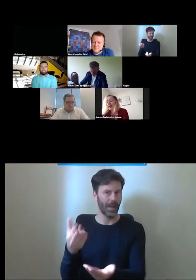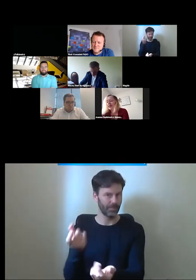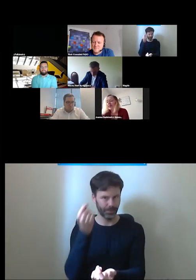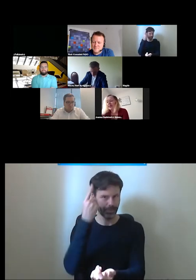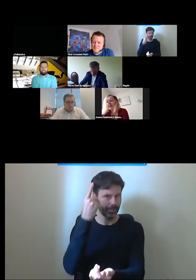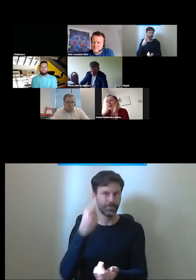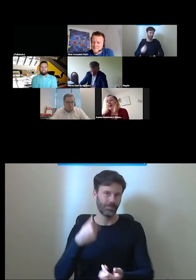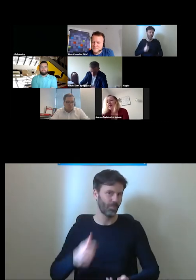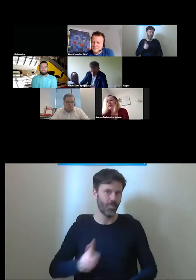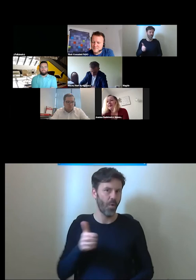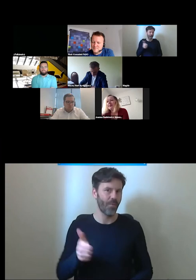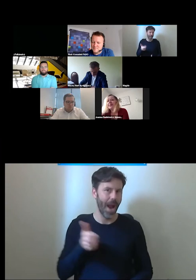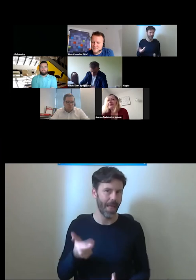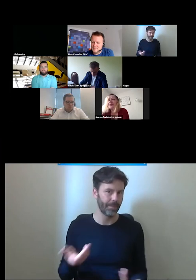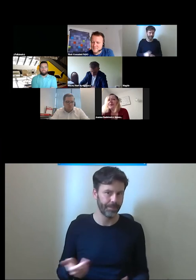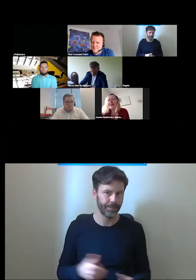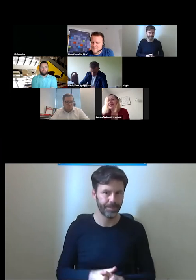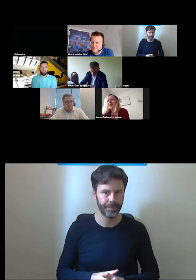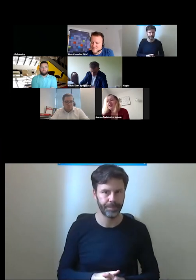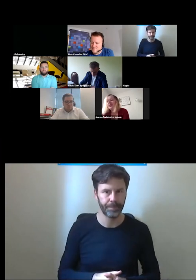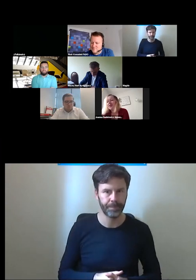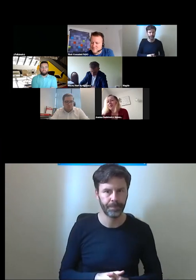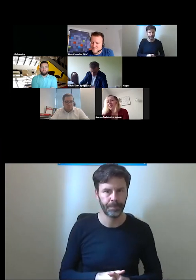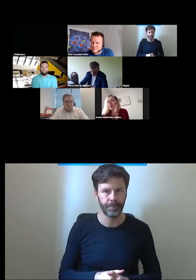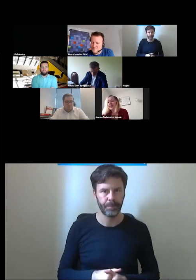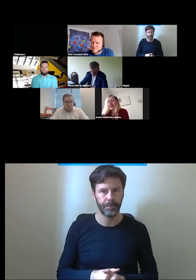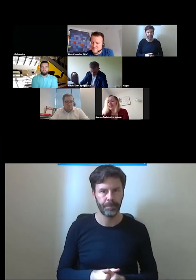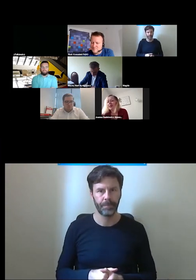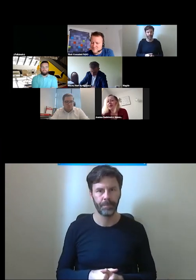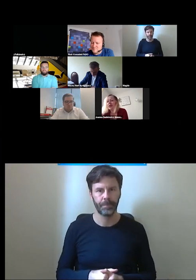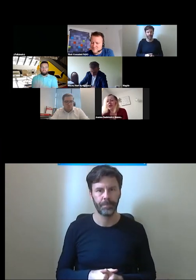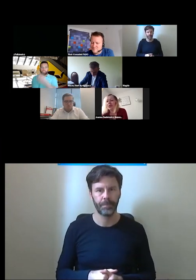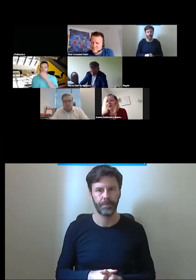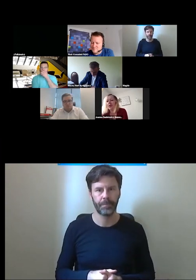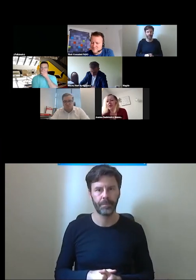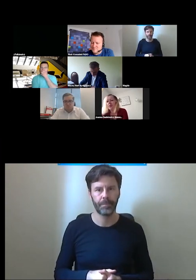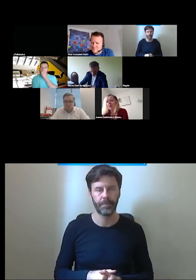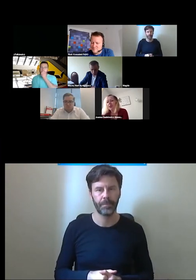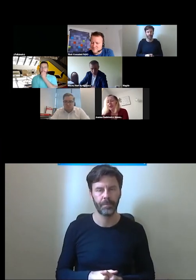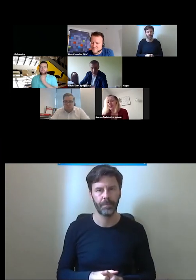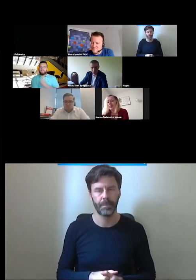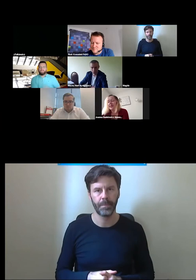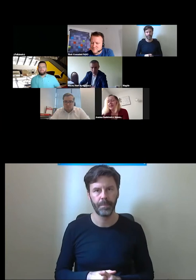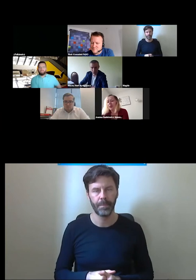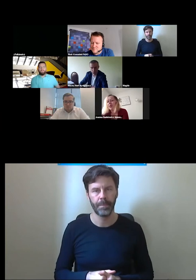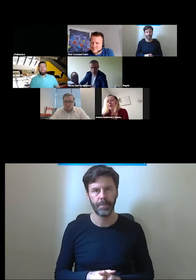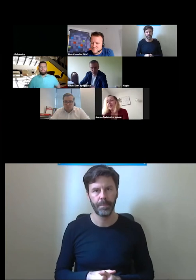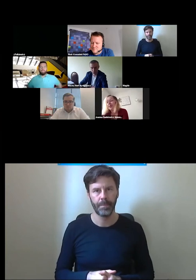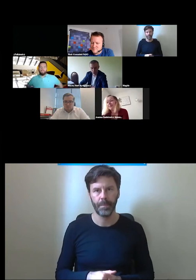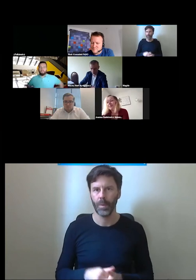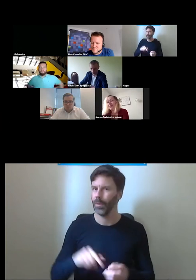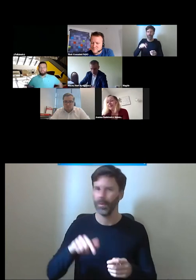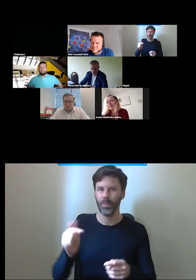rozwiązań no niestety jest rzeczywiście ten minus konieczności obsługi przez drugą